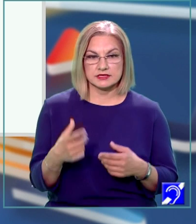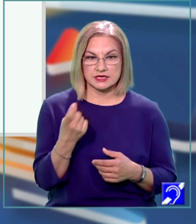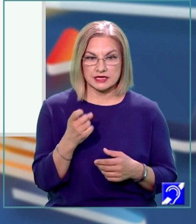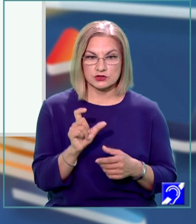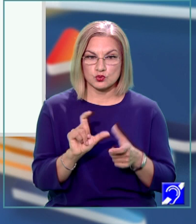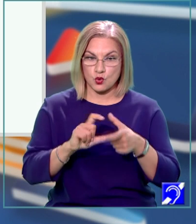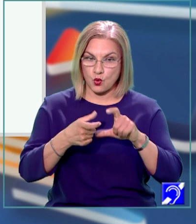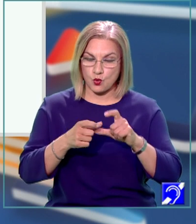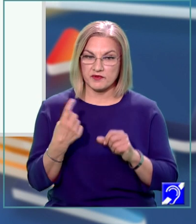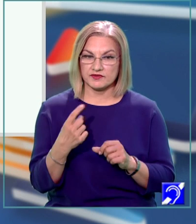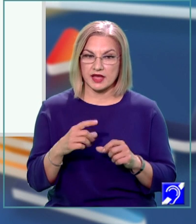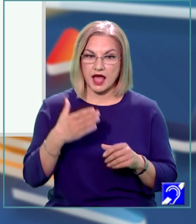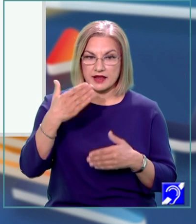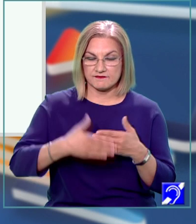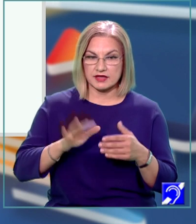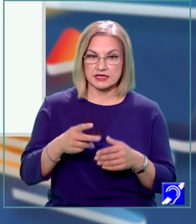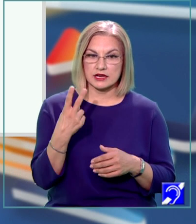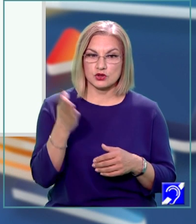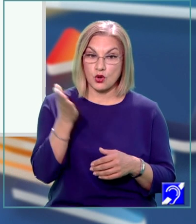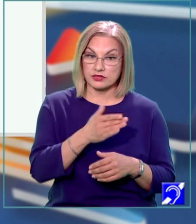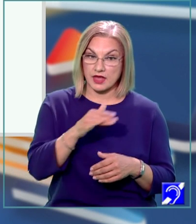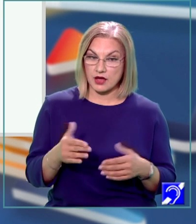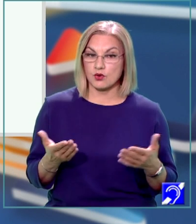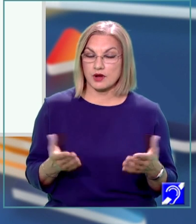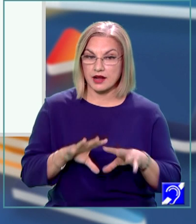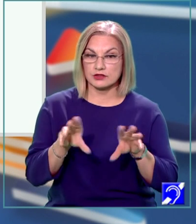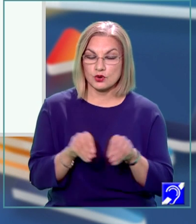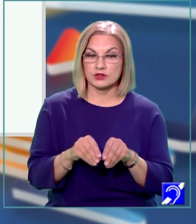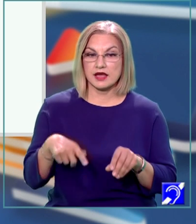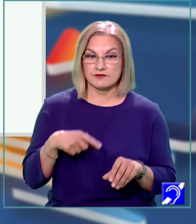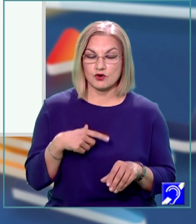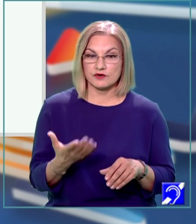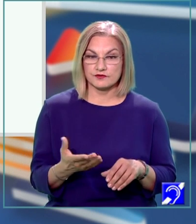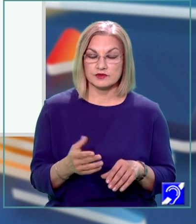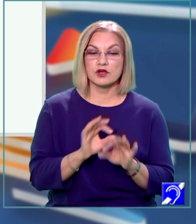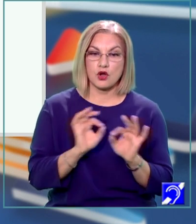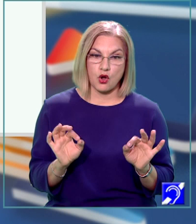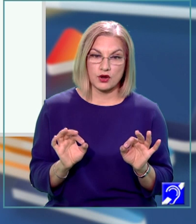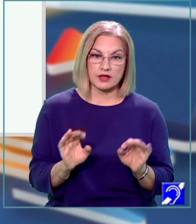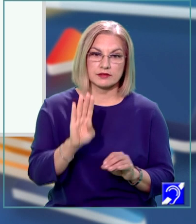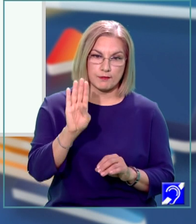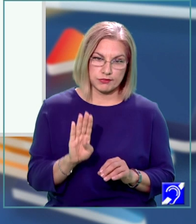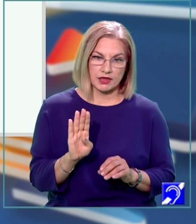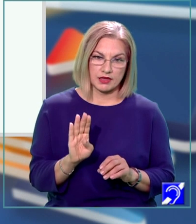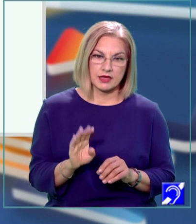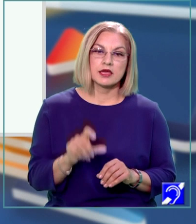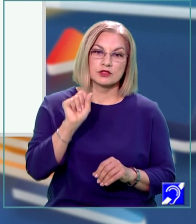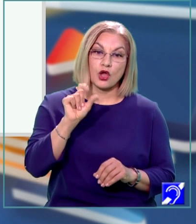fiecare față are două diagonale, așa încât în total vom avea răspunsul corect B12,